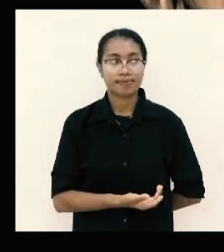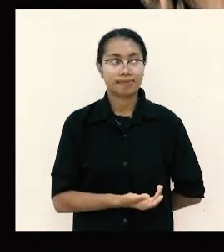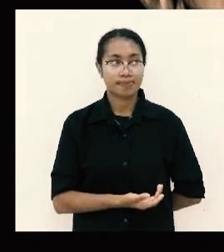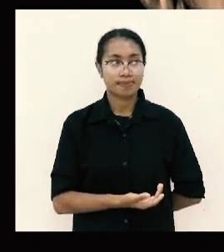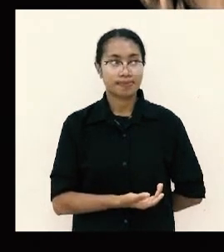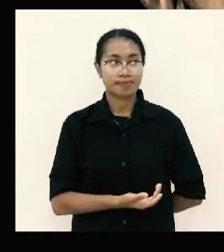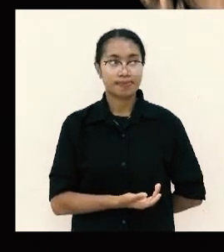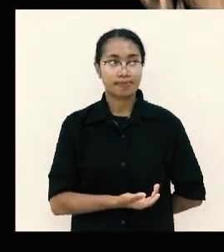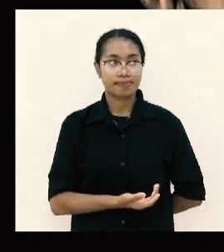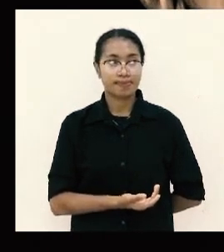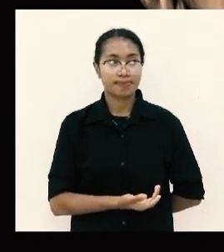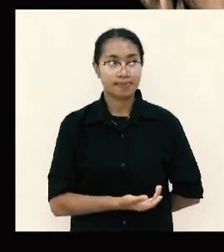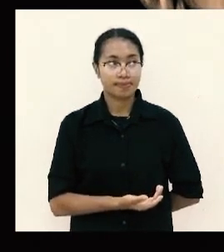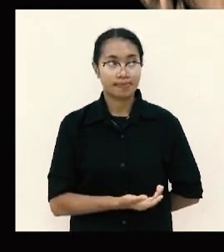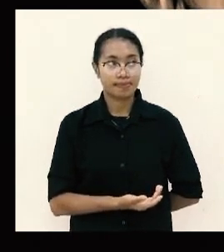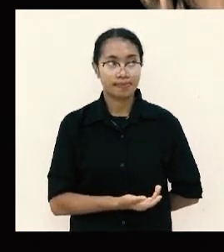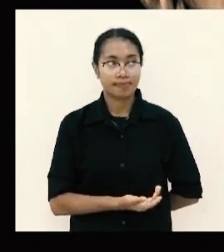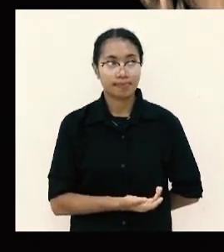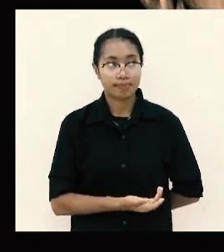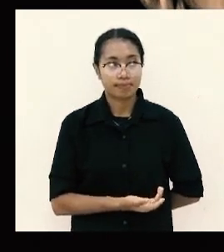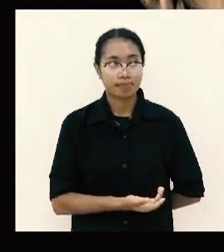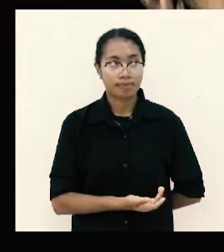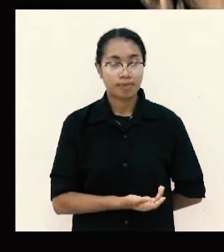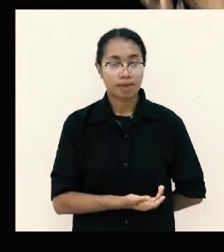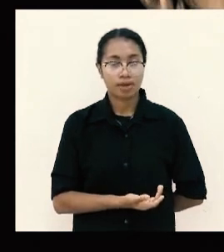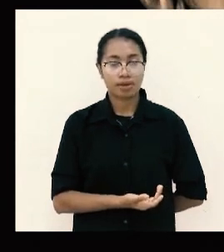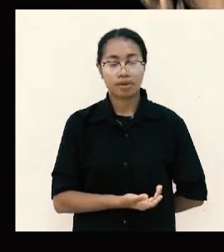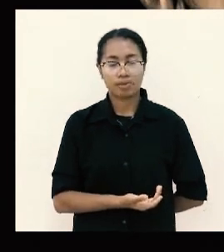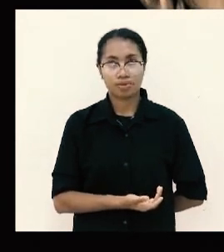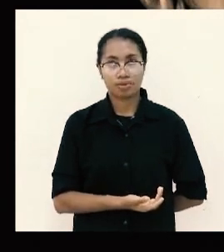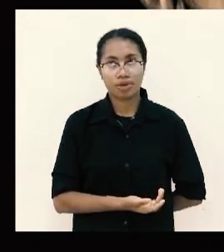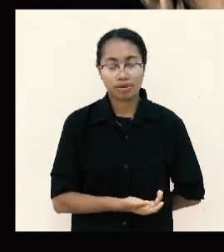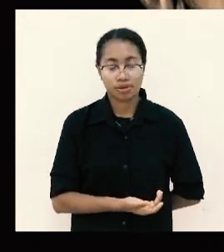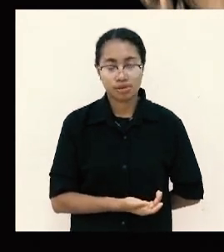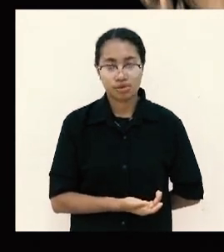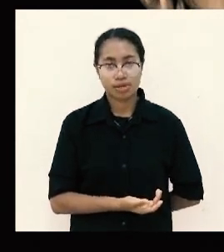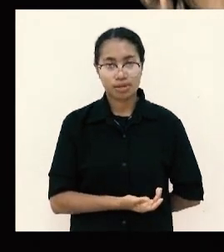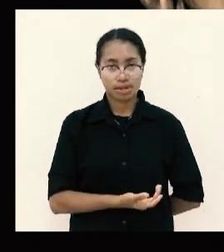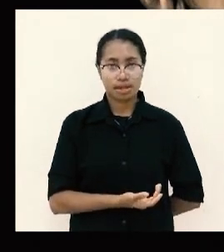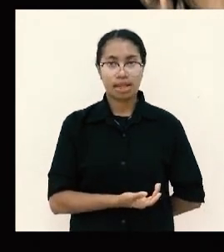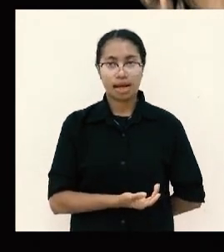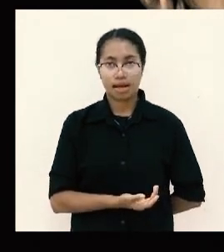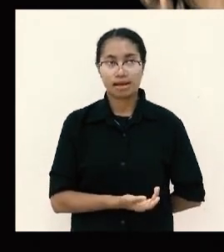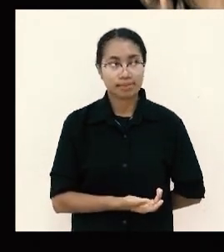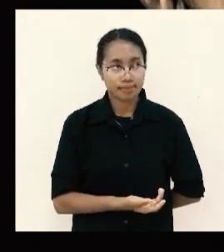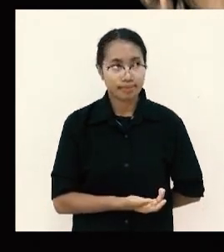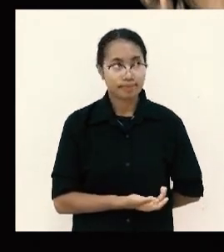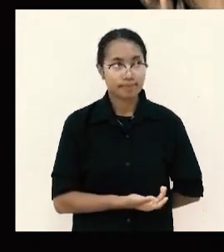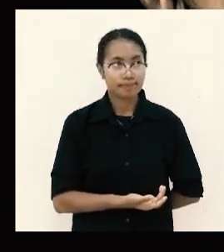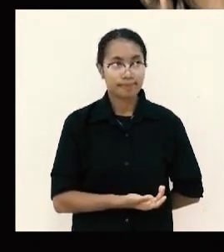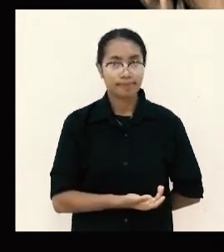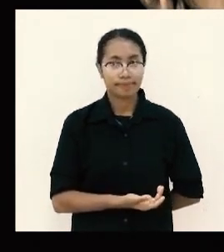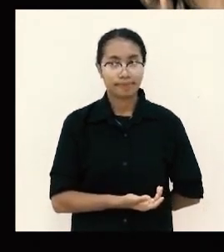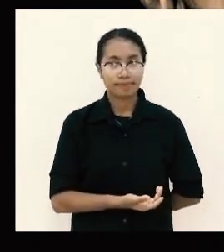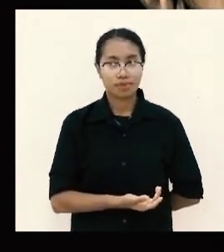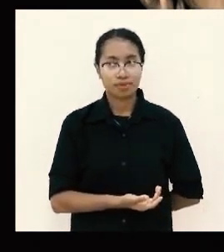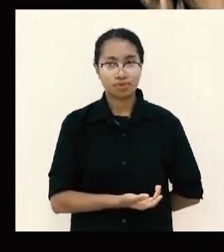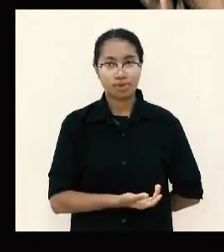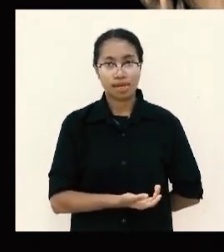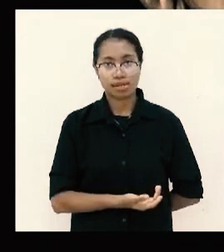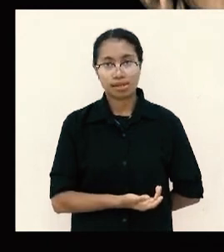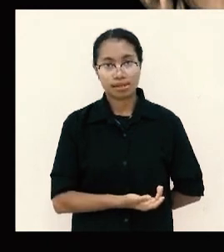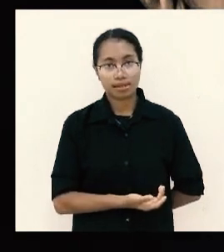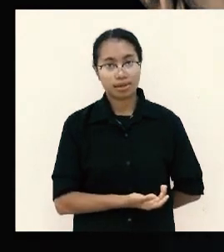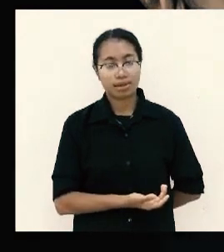dan bunga memberi dan menerima kesenangan adalah sebuah kebutuhan dan suka cita